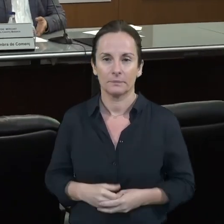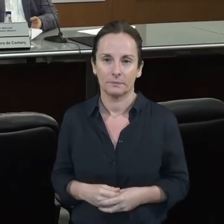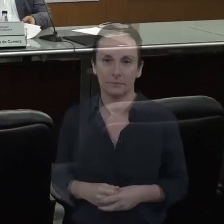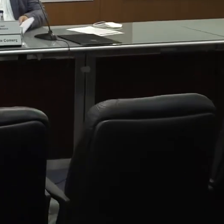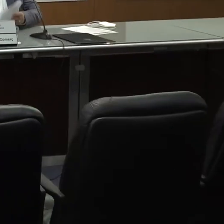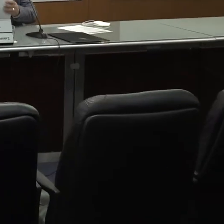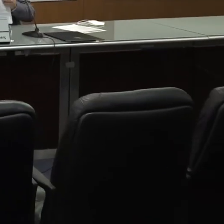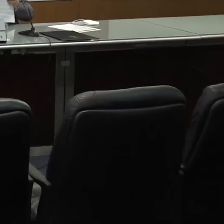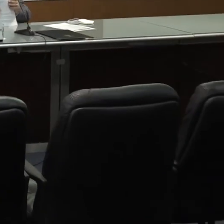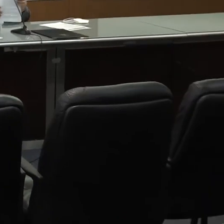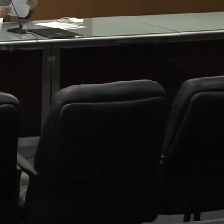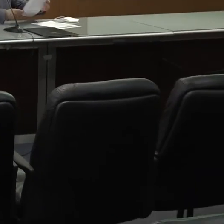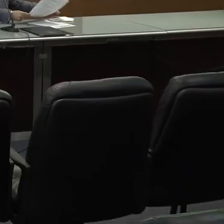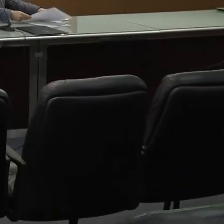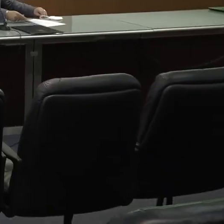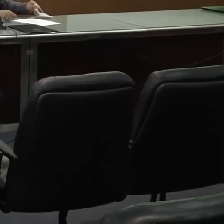Gràcies. Gràcies.